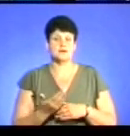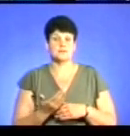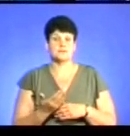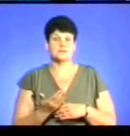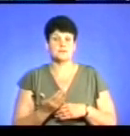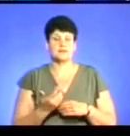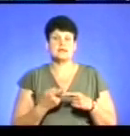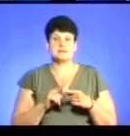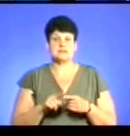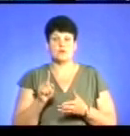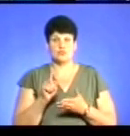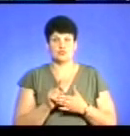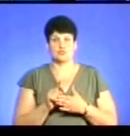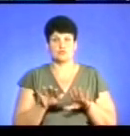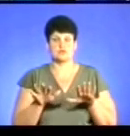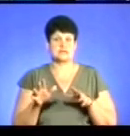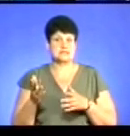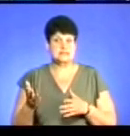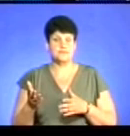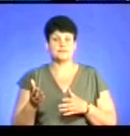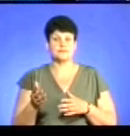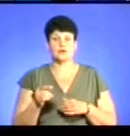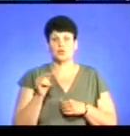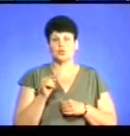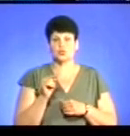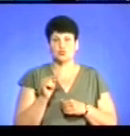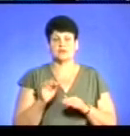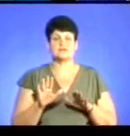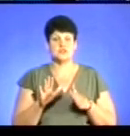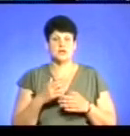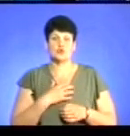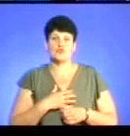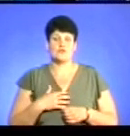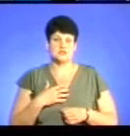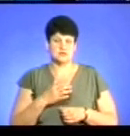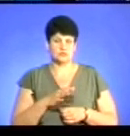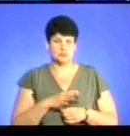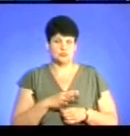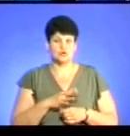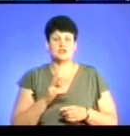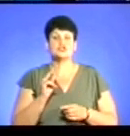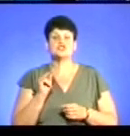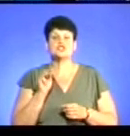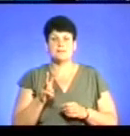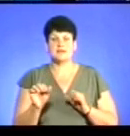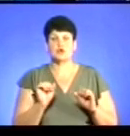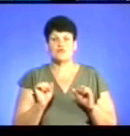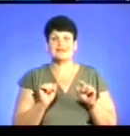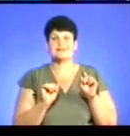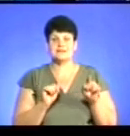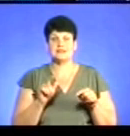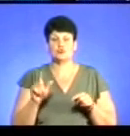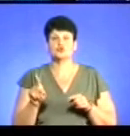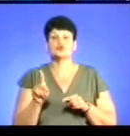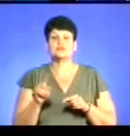це однозначна позиція. Тут надзвичайно важливо, чим керувалися ті люди, що їх